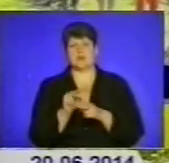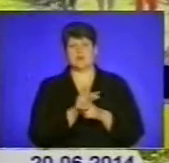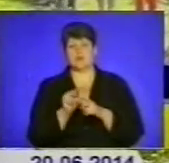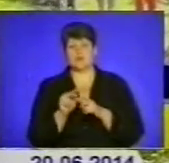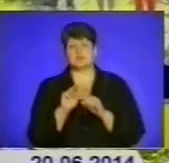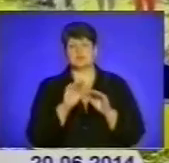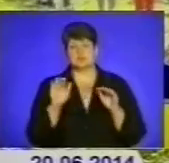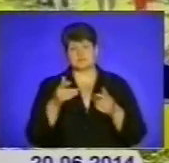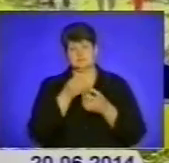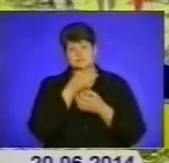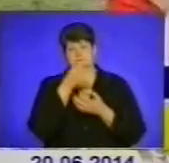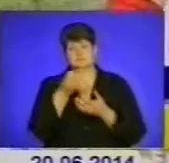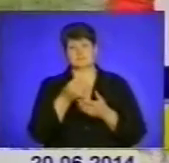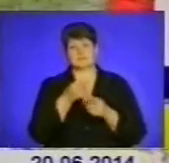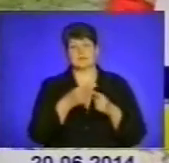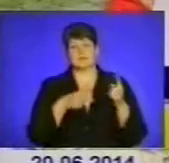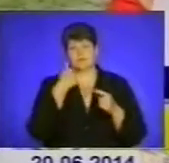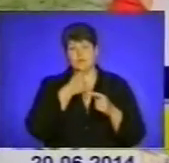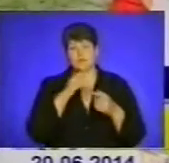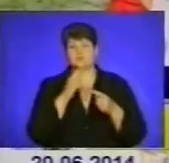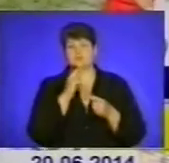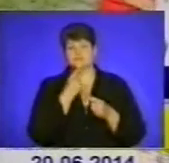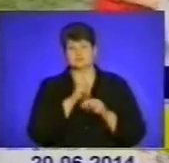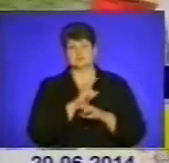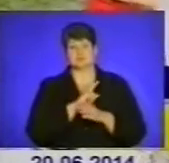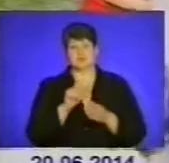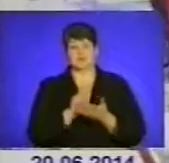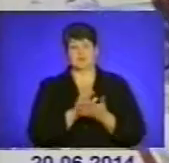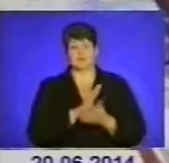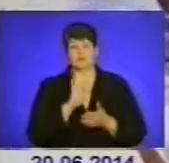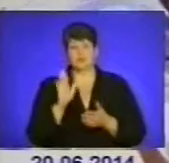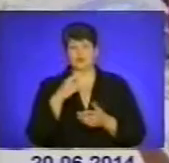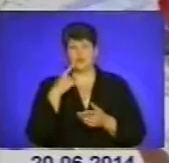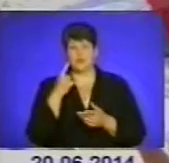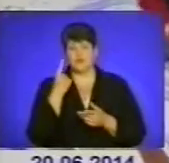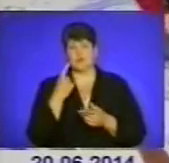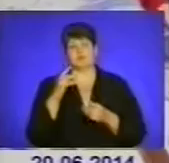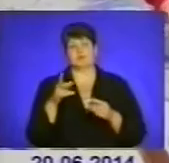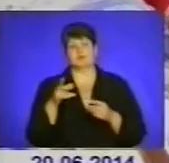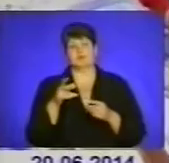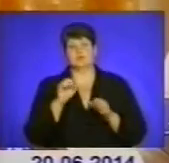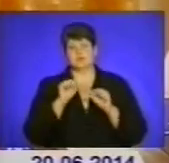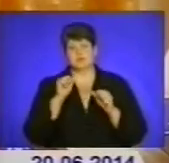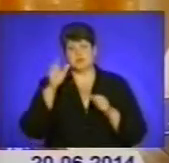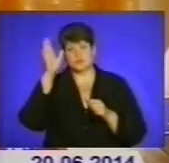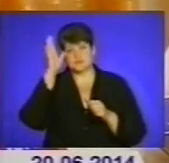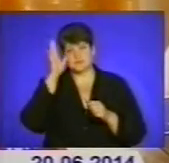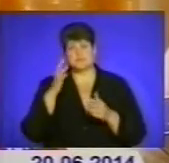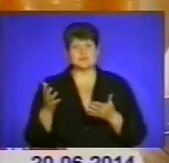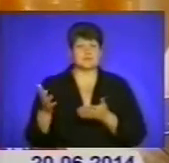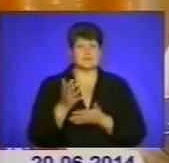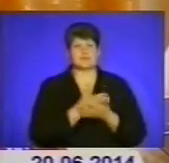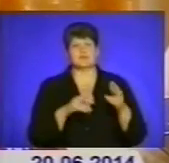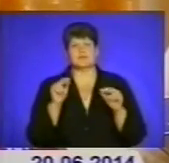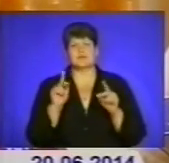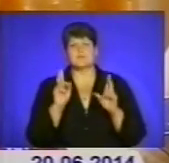за півроку, тому труднощів виникати не повинно, вважають в управлінні освіти та науки Тернопільської міської ради. Збираємо дані, в